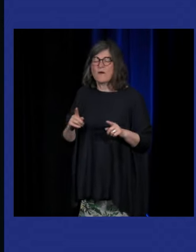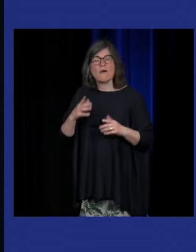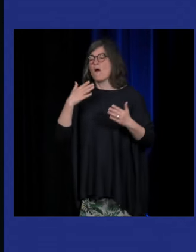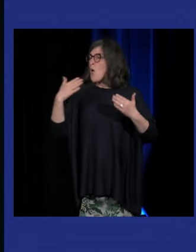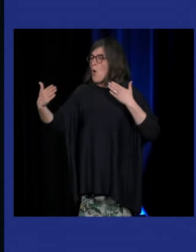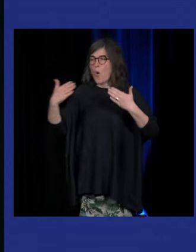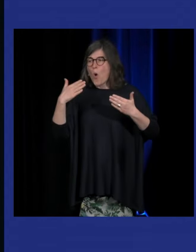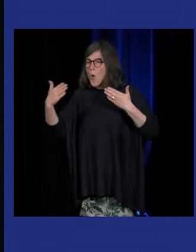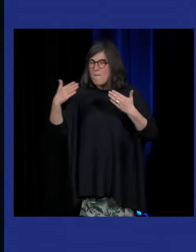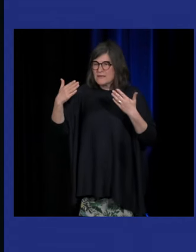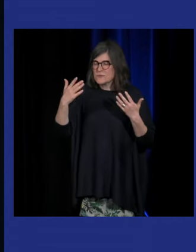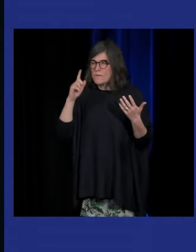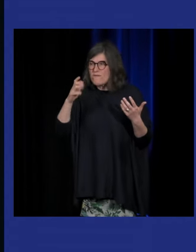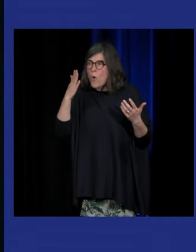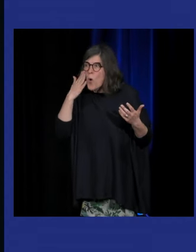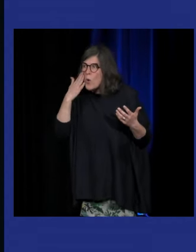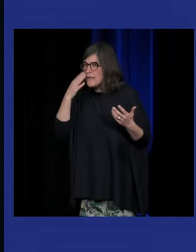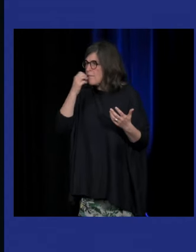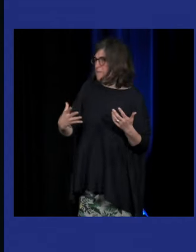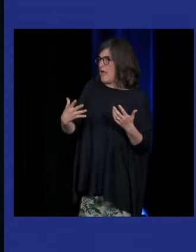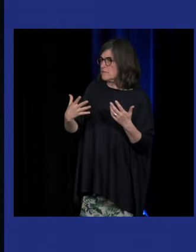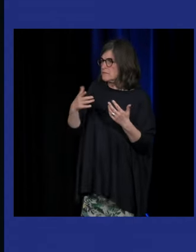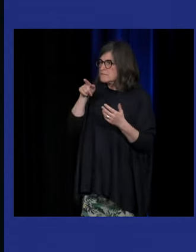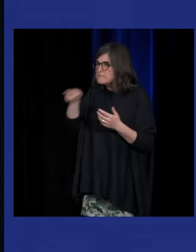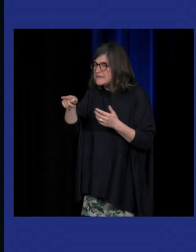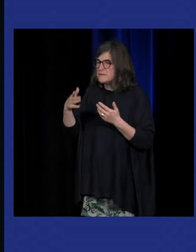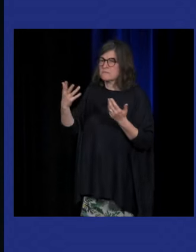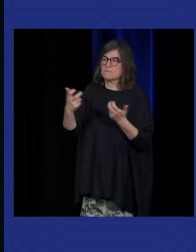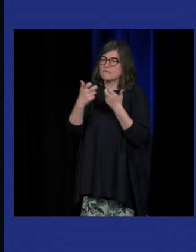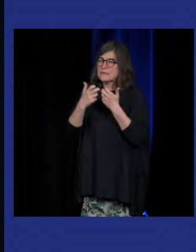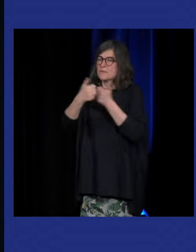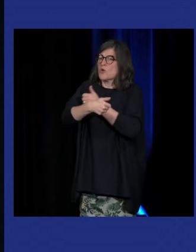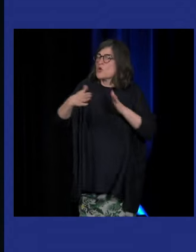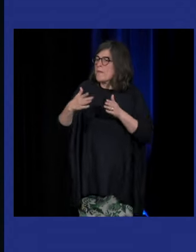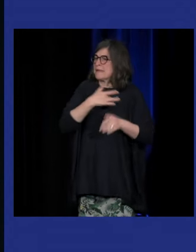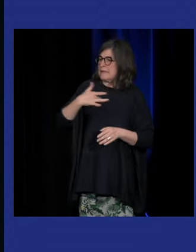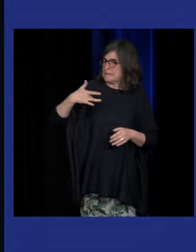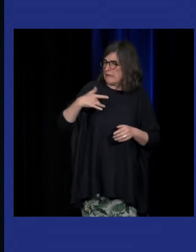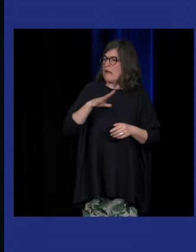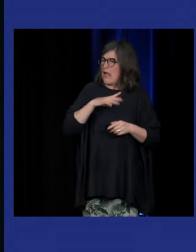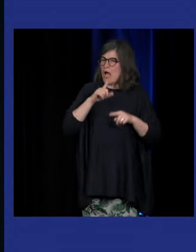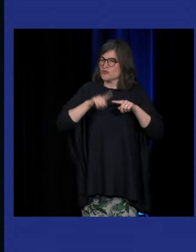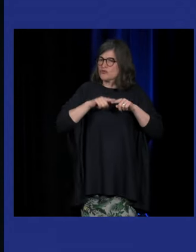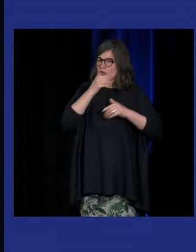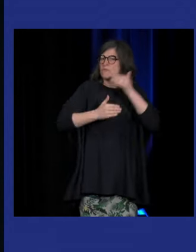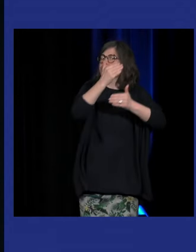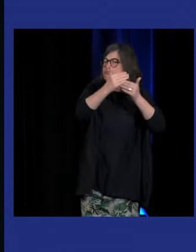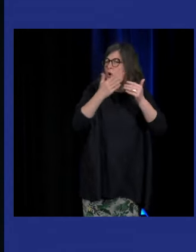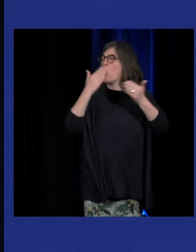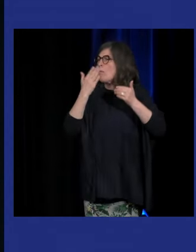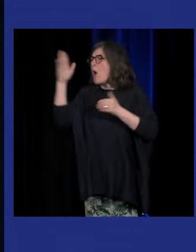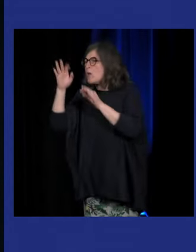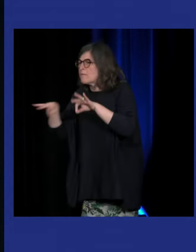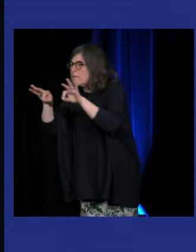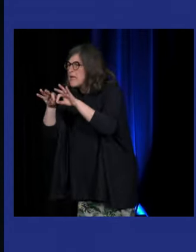comparaisons sans savoir de quoi on parle en fait parce qu'il y a au domaine de la santé qu'on peut dire qu'en France il y a beaucoup de choses qui sont mieux que dans d'autres pays dans d'autres